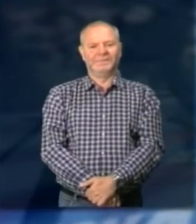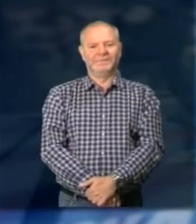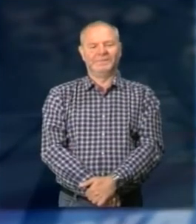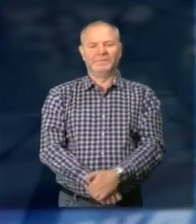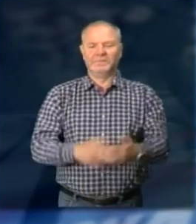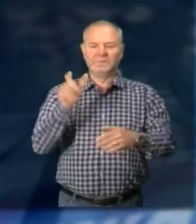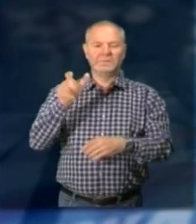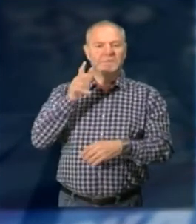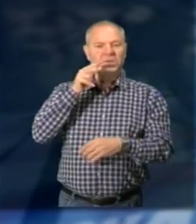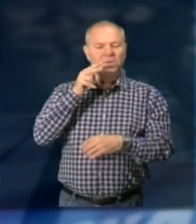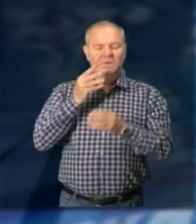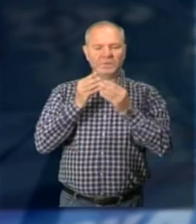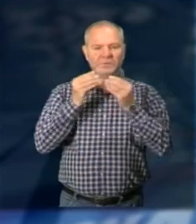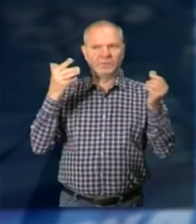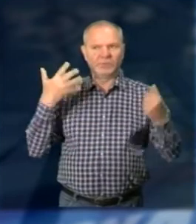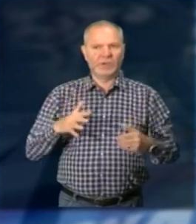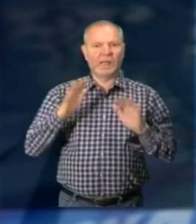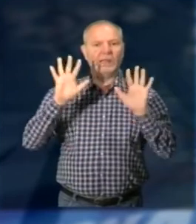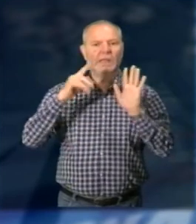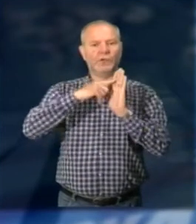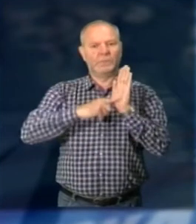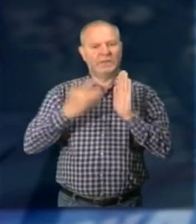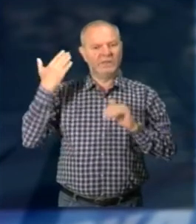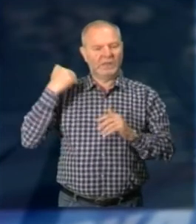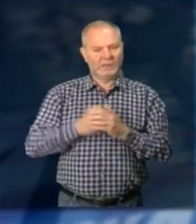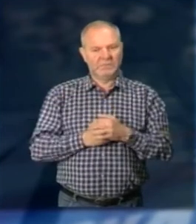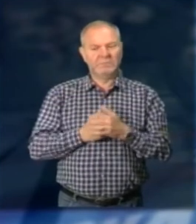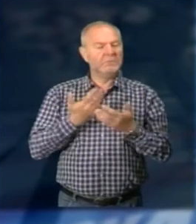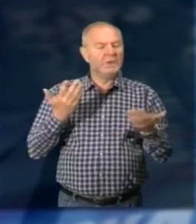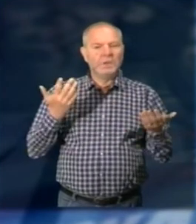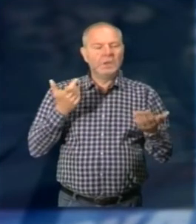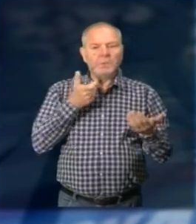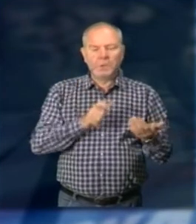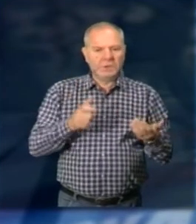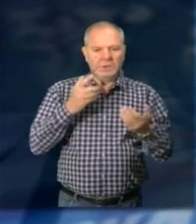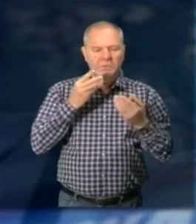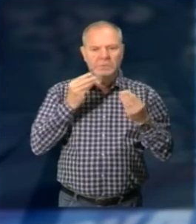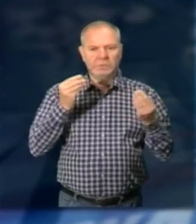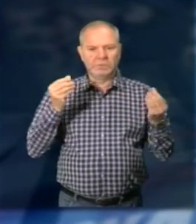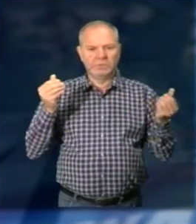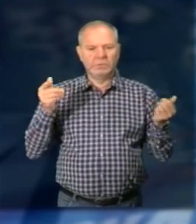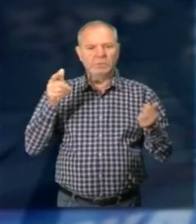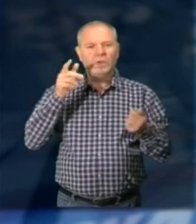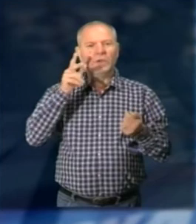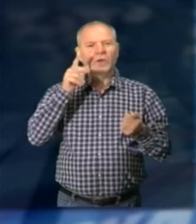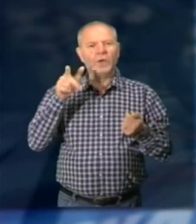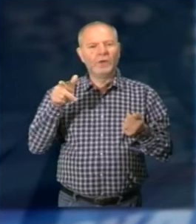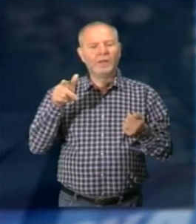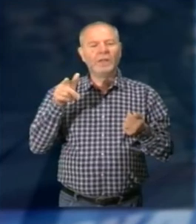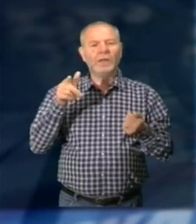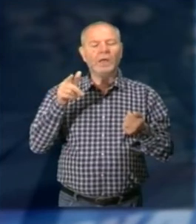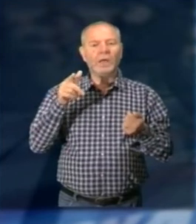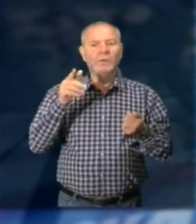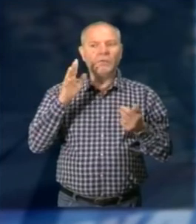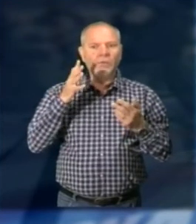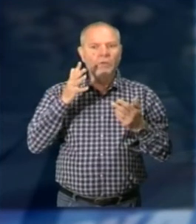Di lei si sono persi Le tracce da ormai dieci mesi Una scomparsa avvolta nel mistero Quella di Manuela Possessi Un giallo che però